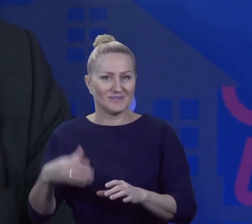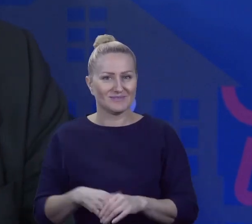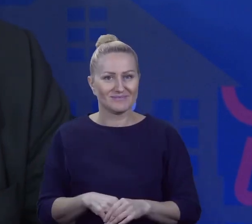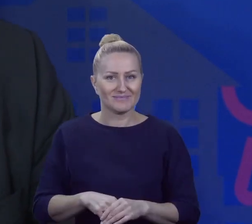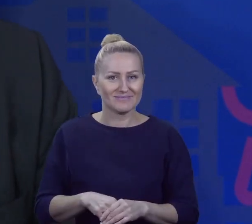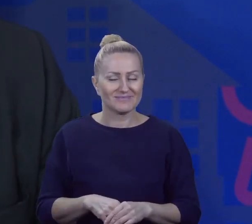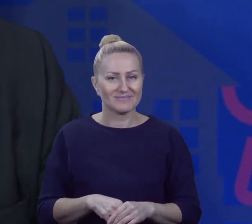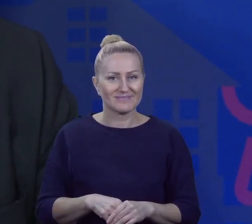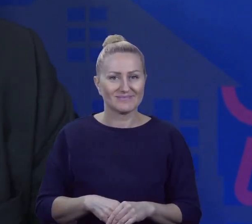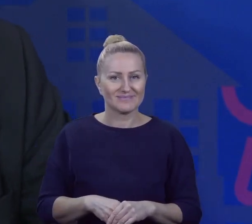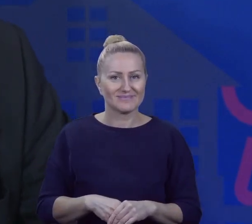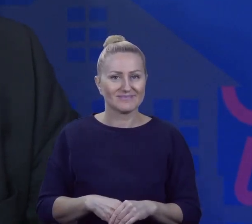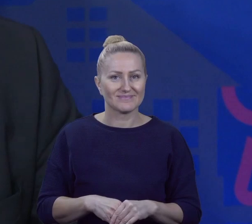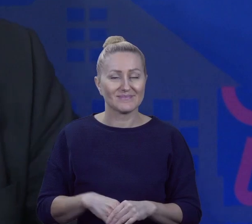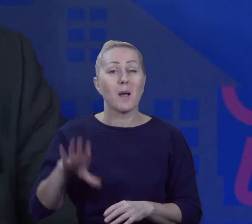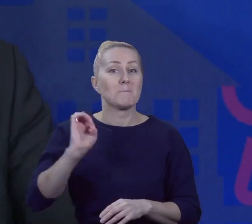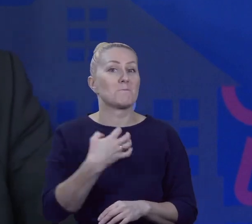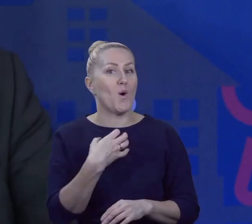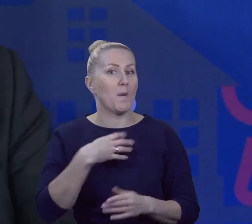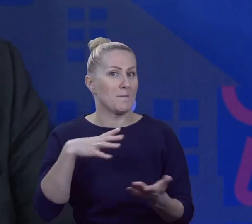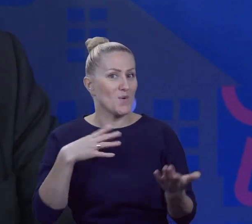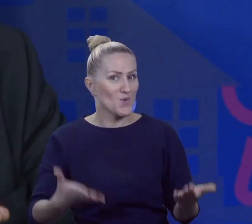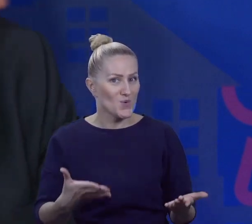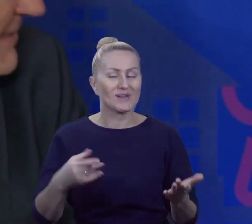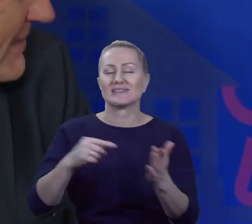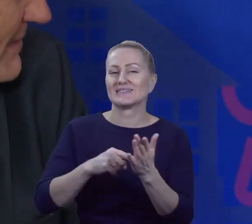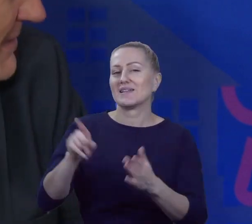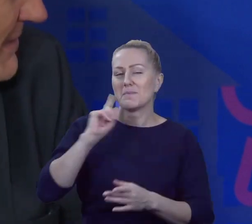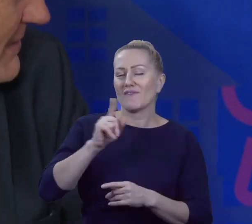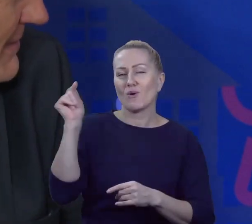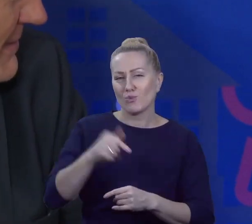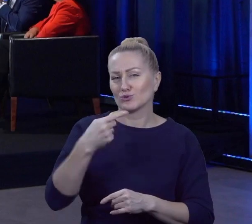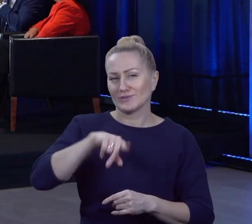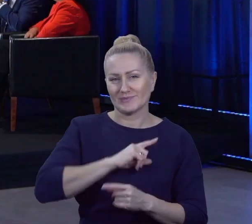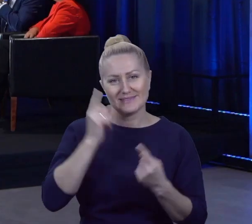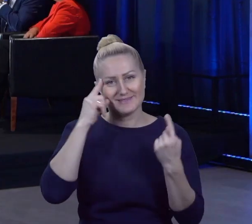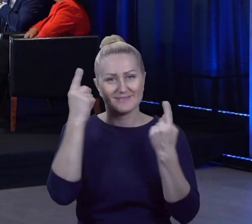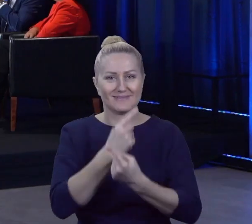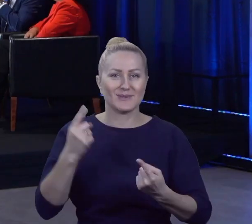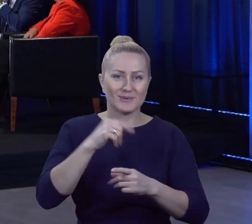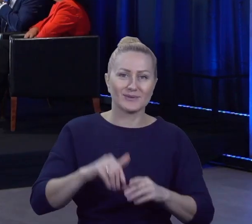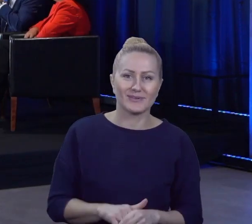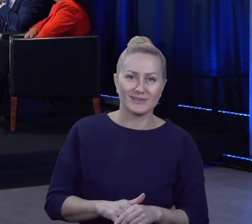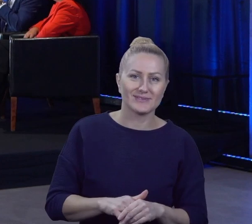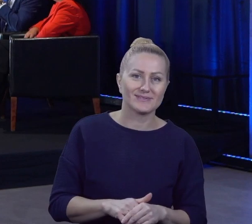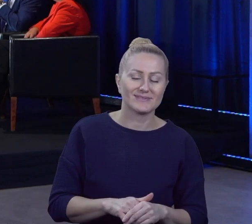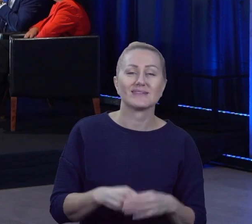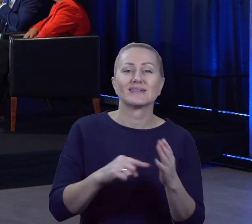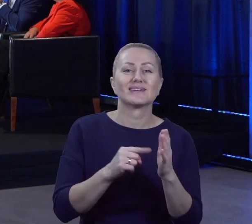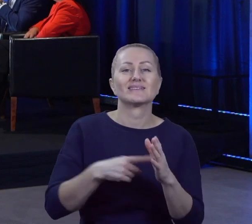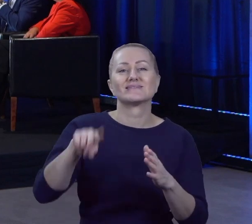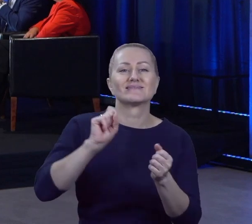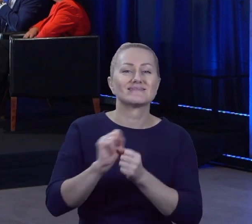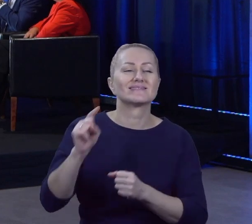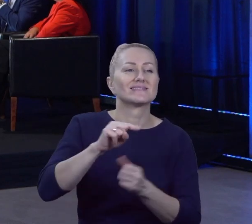Znaczy, ja chciałem powiedzieć, że... Bo zaczęło boleć. Bo myślę, że bardzo mocno musielibyśmy się też zastanowić nad tym, co teraz padło w tym pytaniu i